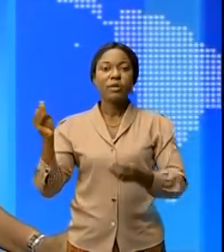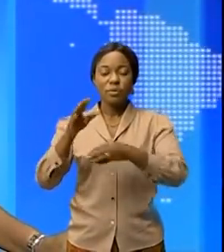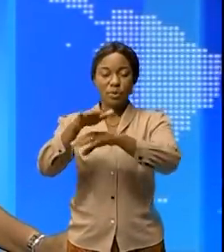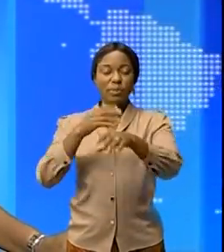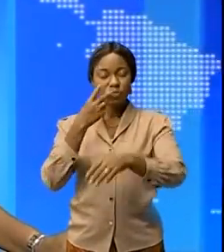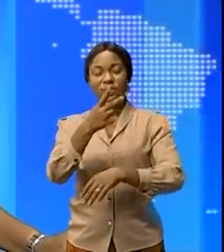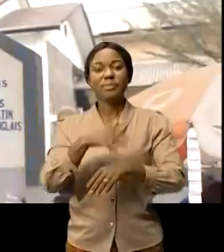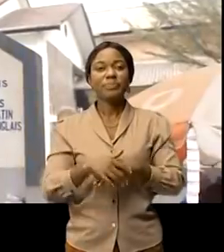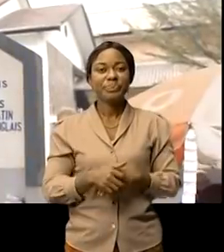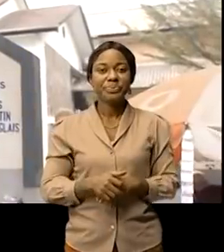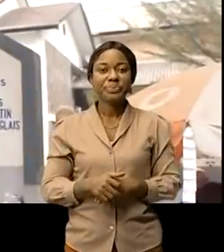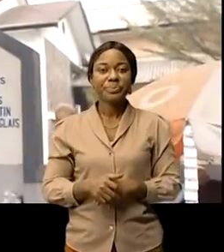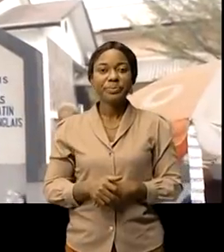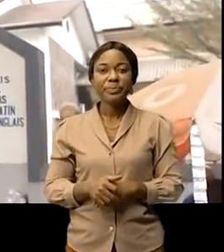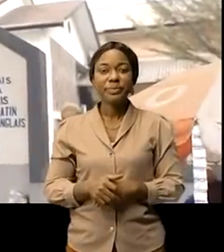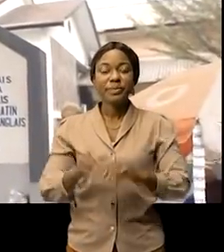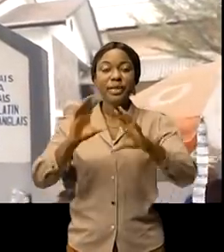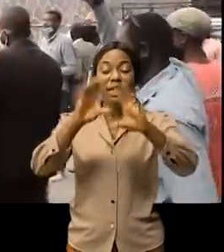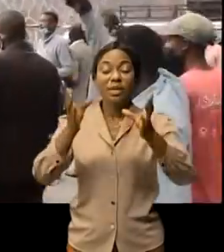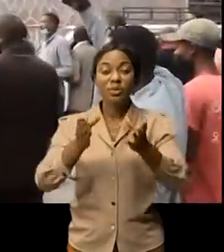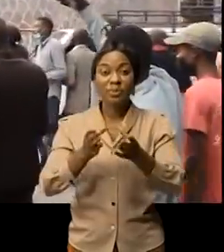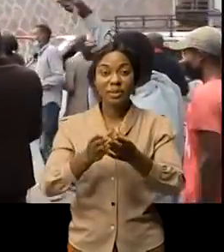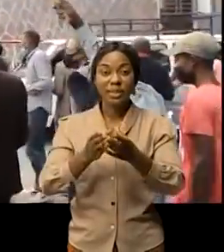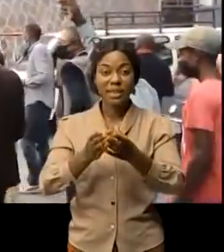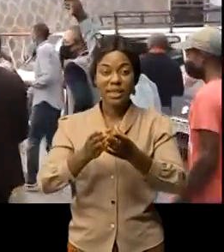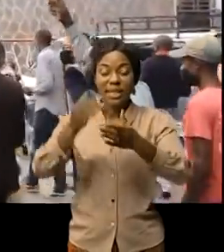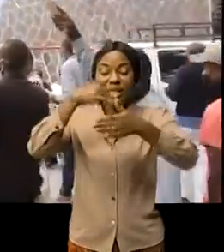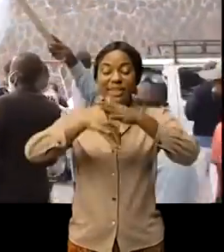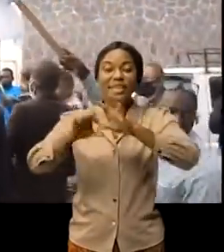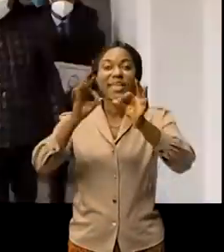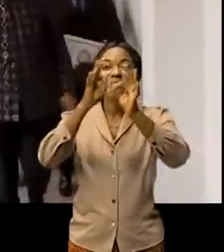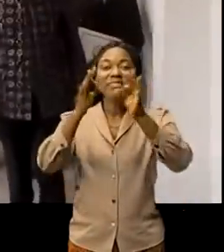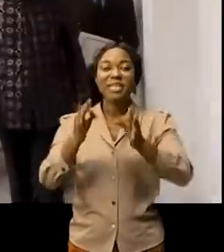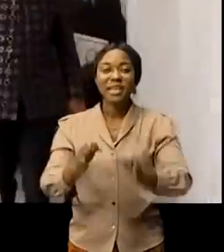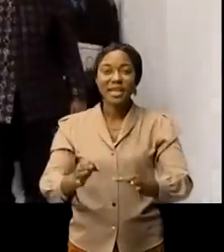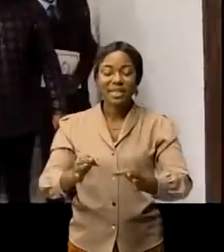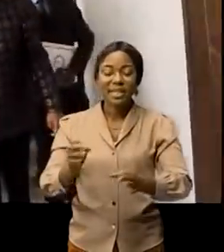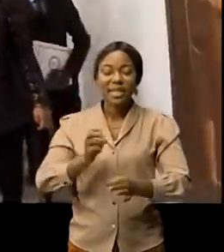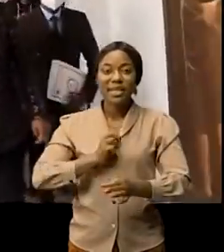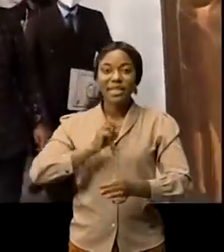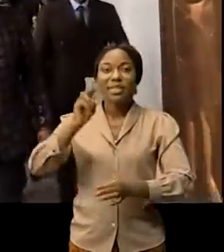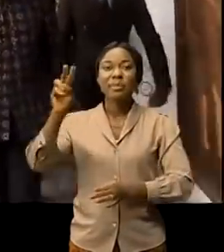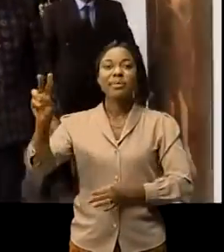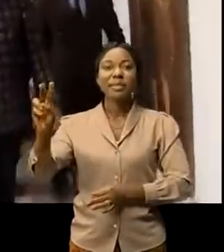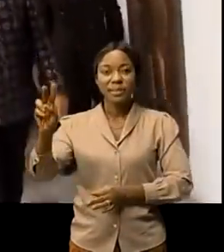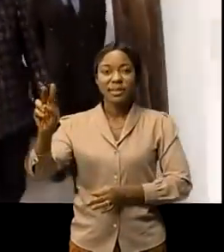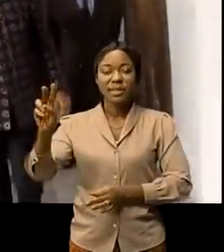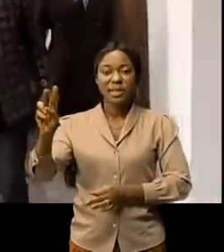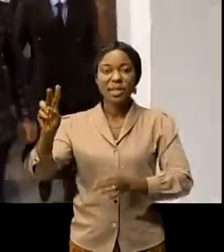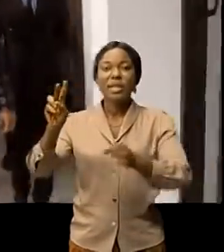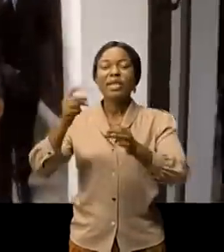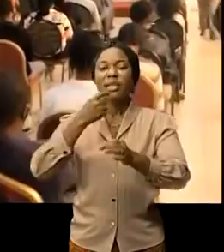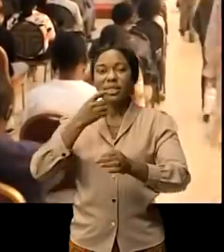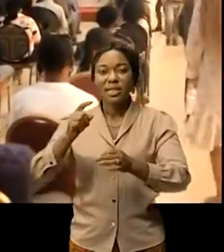place la communauté interfédérale de LUDPES Grand Équateur condamne tout acte de profanation des